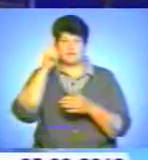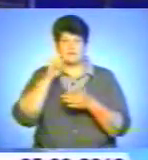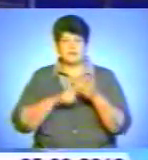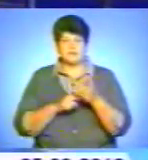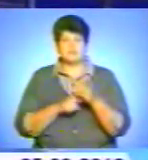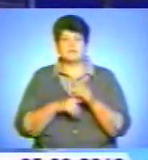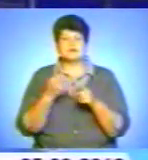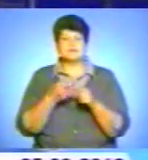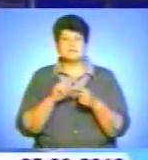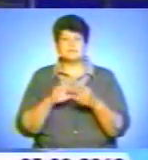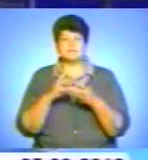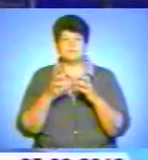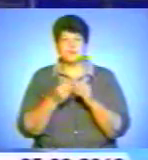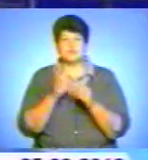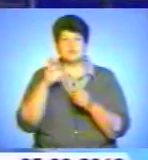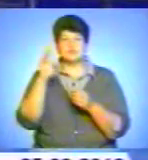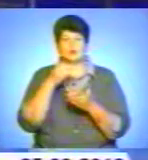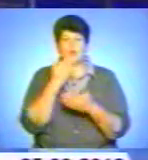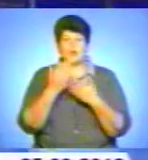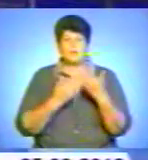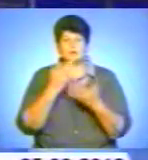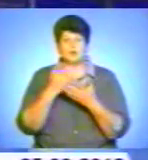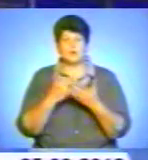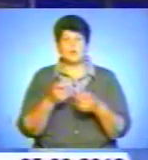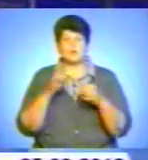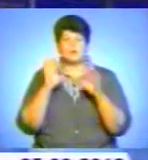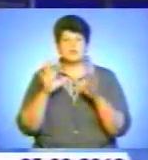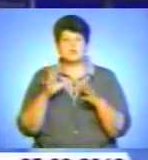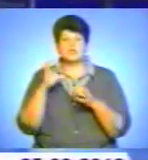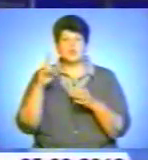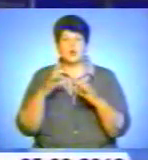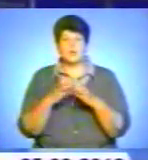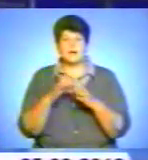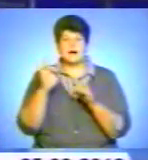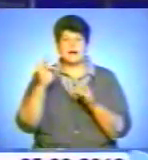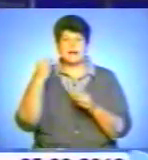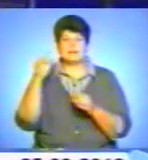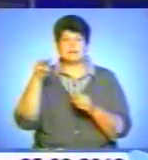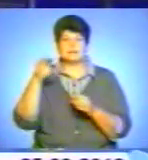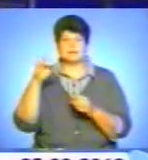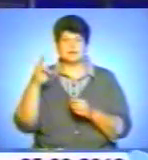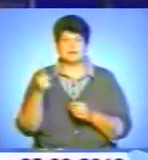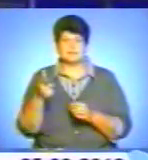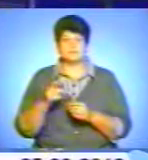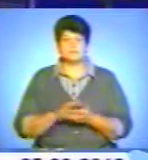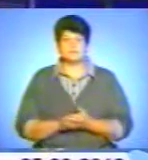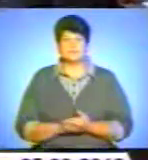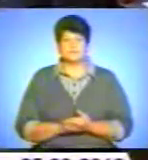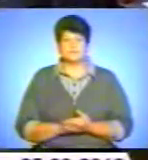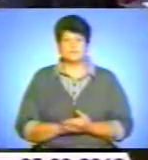соціологічне опитування уприлюднила соціологічна група «Рейтинг». Про електоральні настрої далі у сюжеті Лілії Музі.